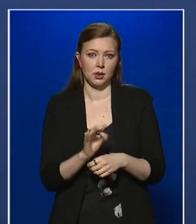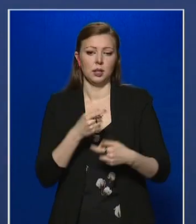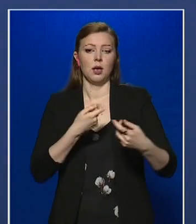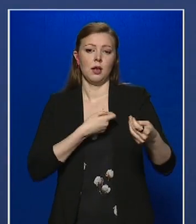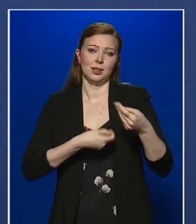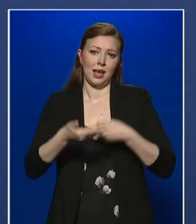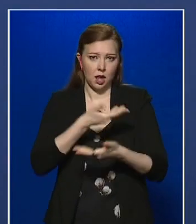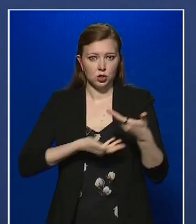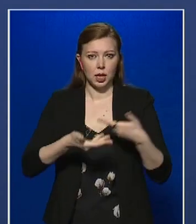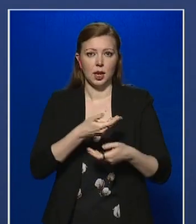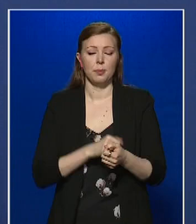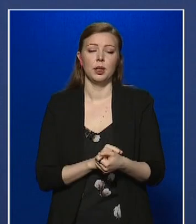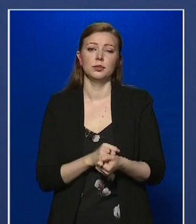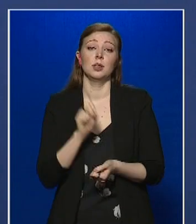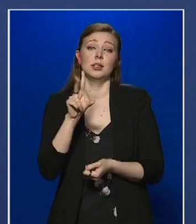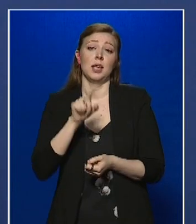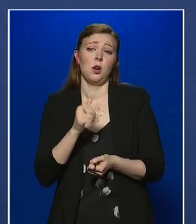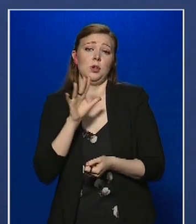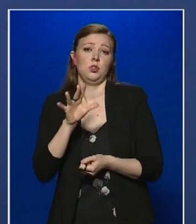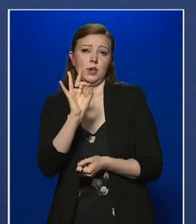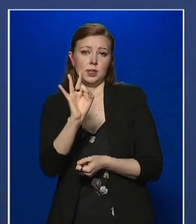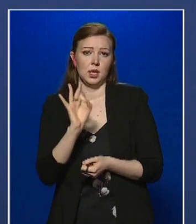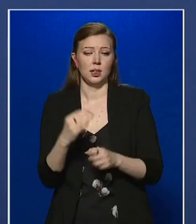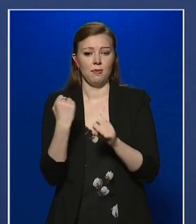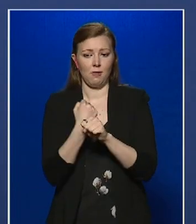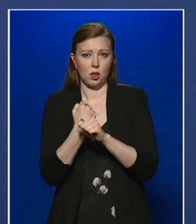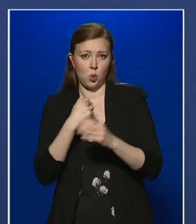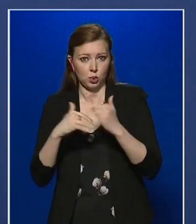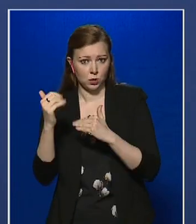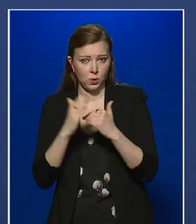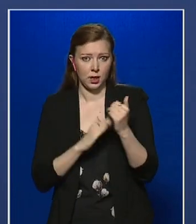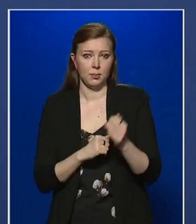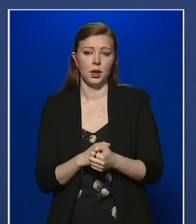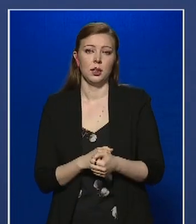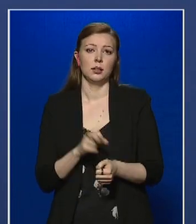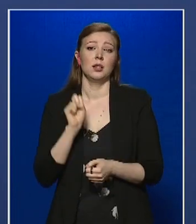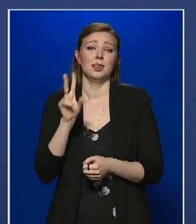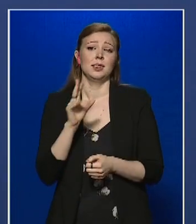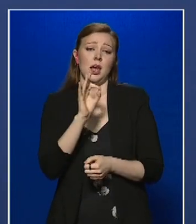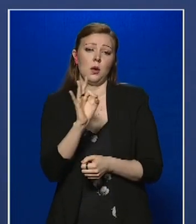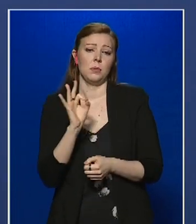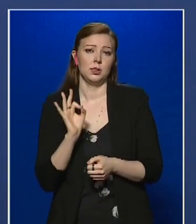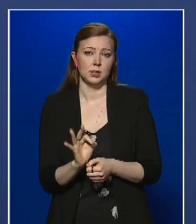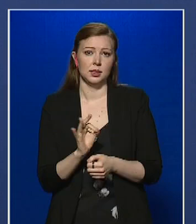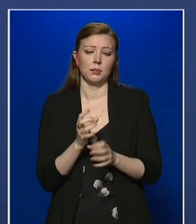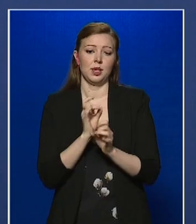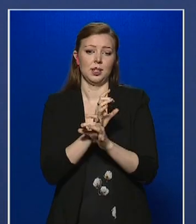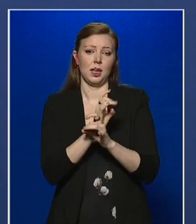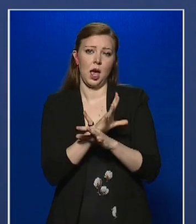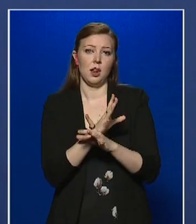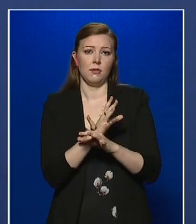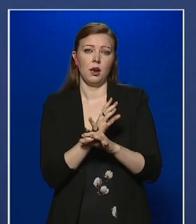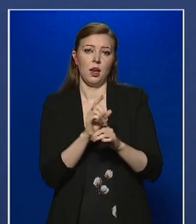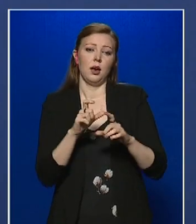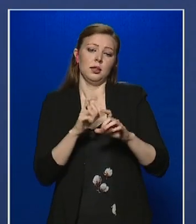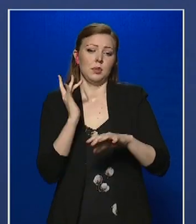kereskedelemben, 13,5%-a a feldolgozóiparban, 13%-a pedig a járvány által